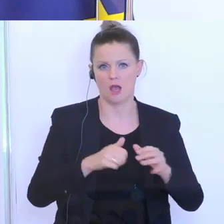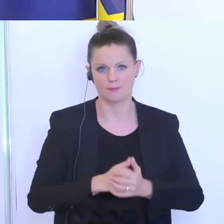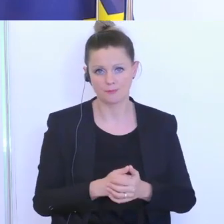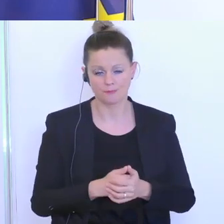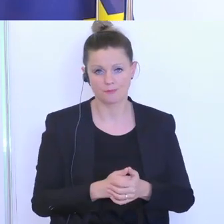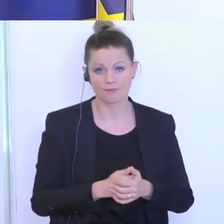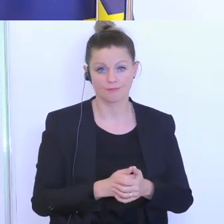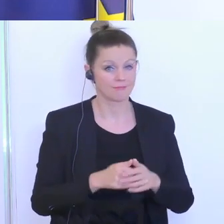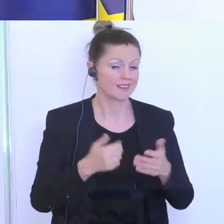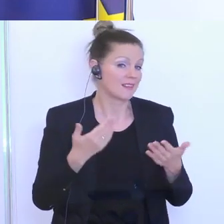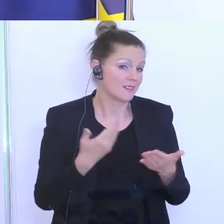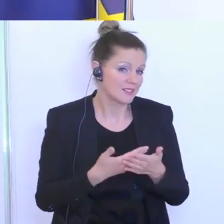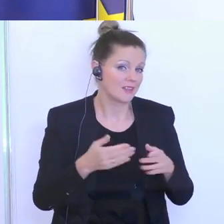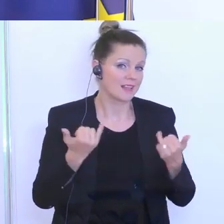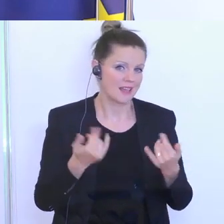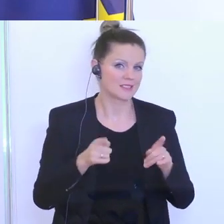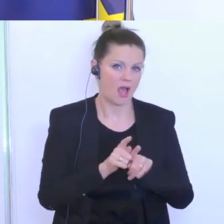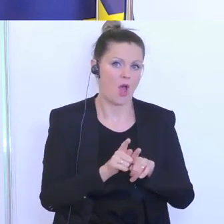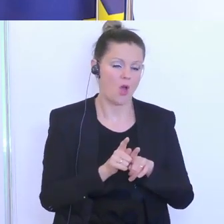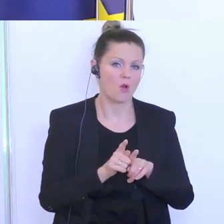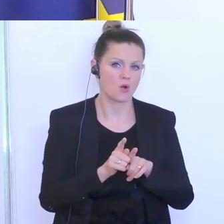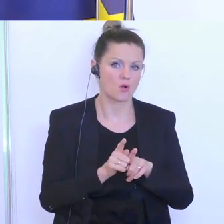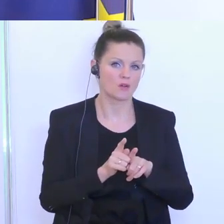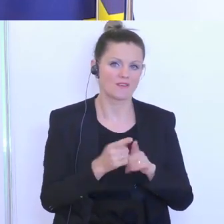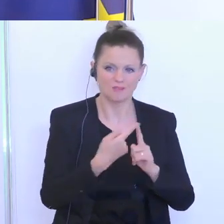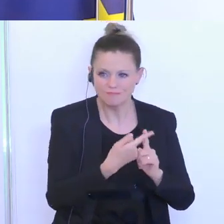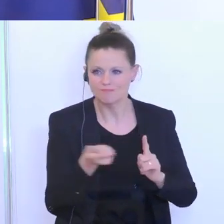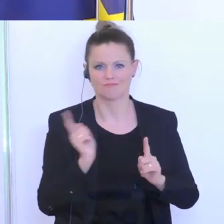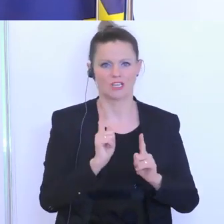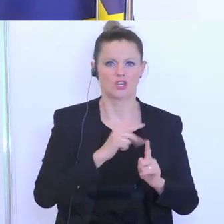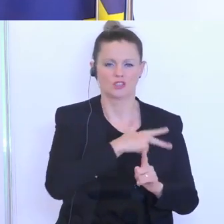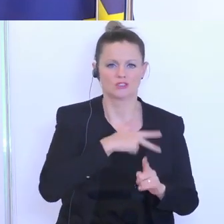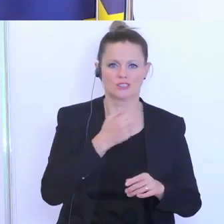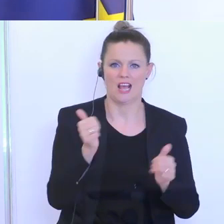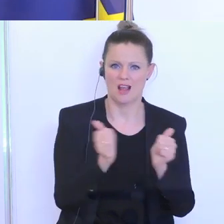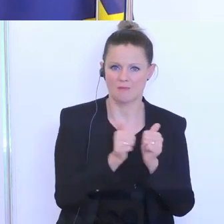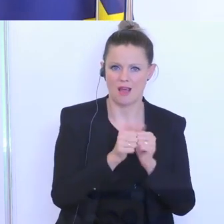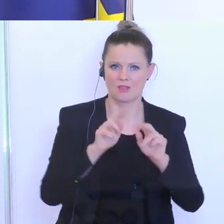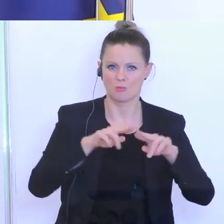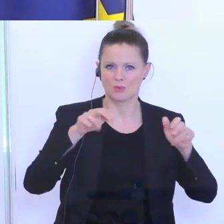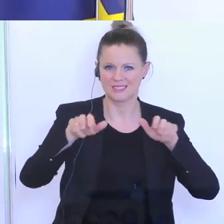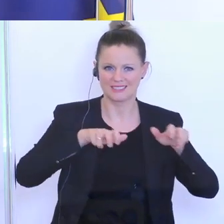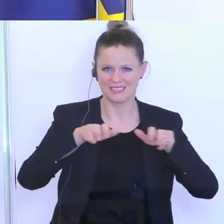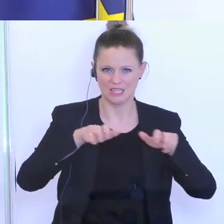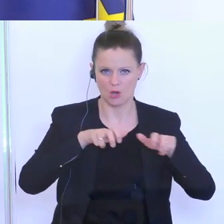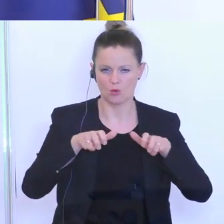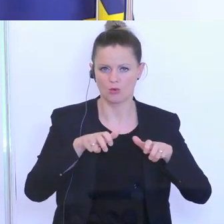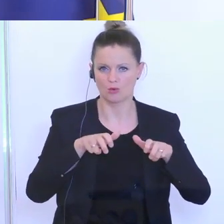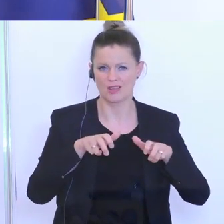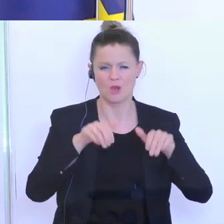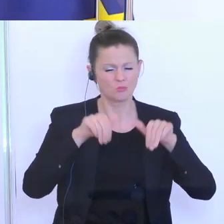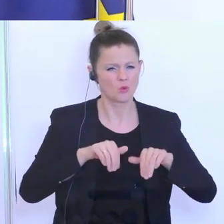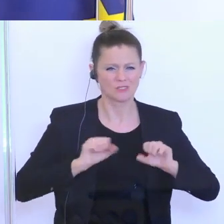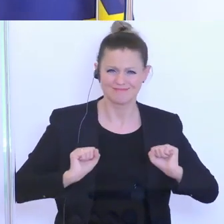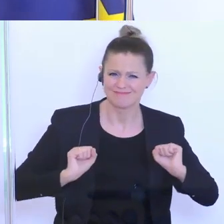Und zugleich geht es jetzt darum und deshalb auch heute die Runde mit den Sozialpartnern in der Bundesregierung, dass wir alles